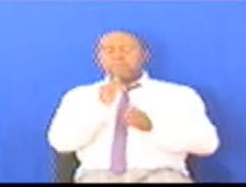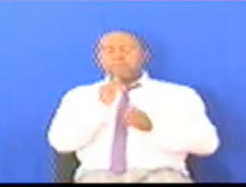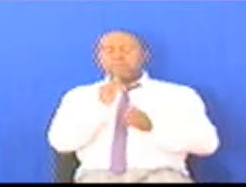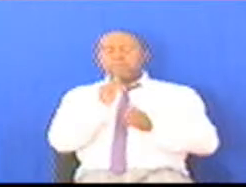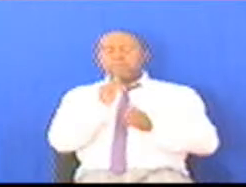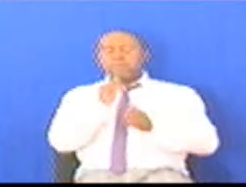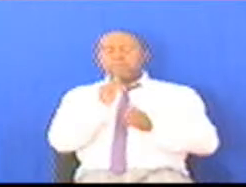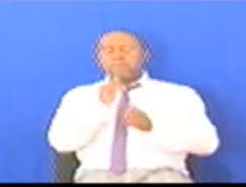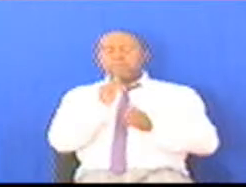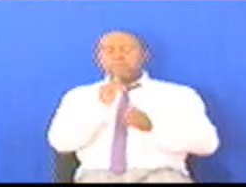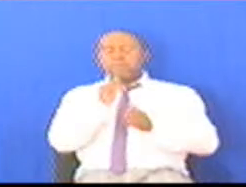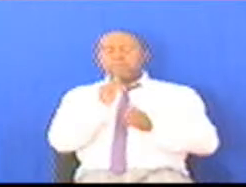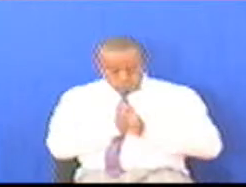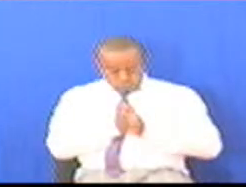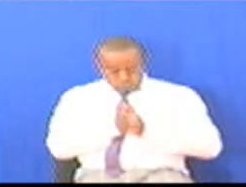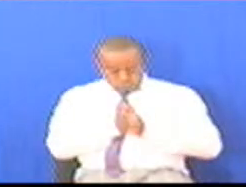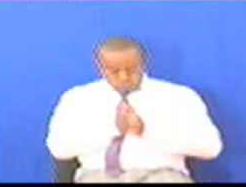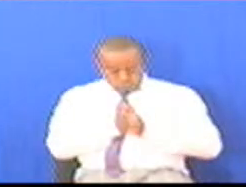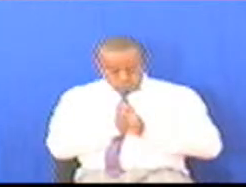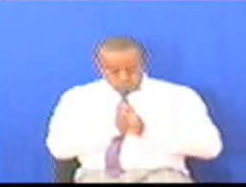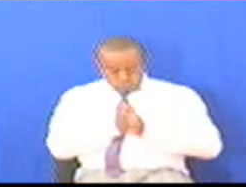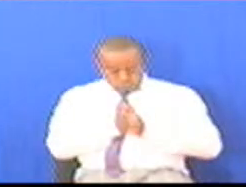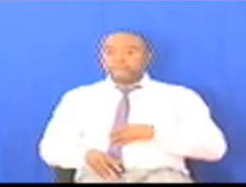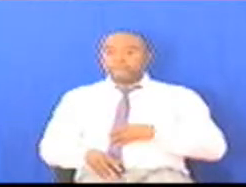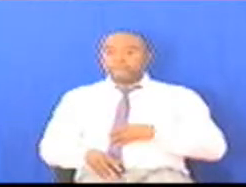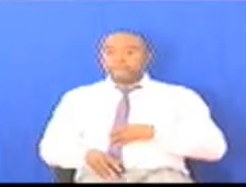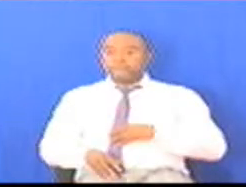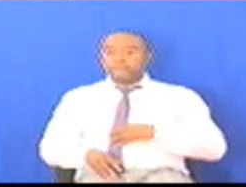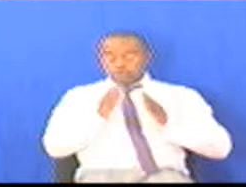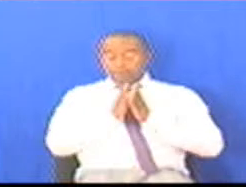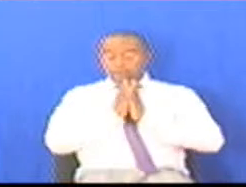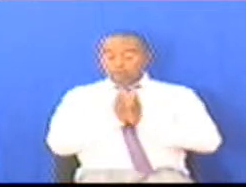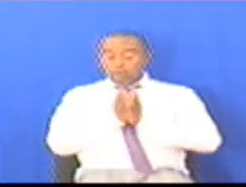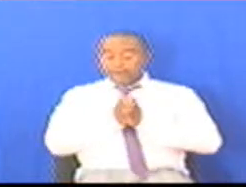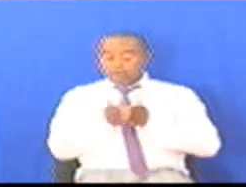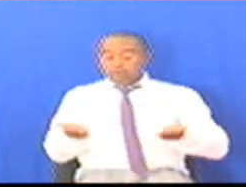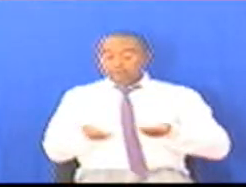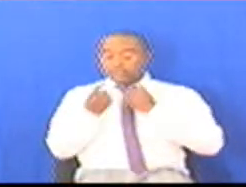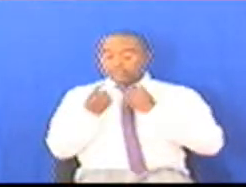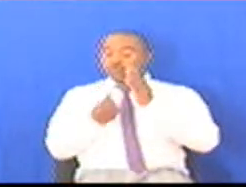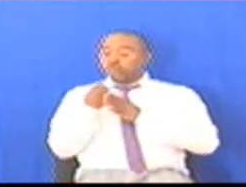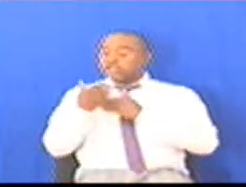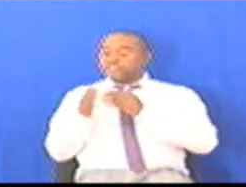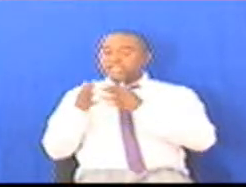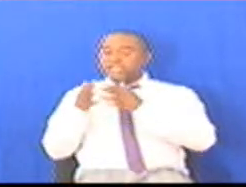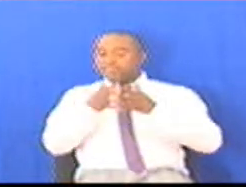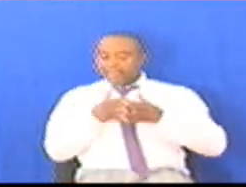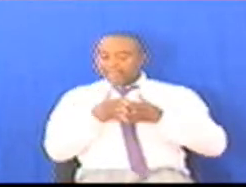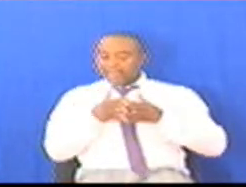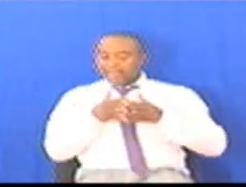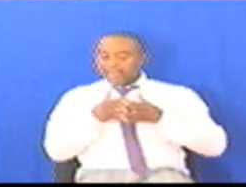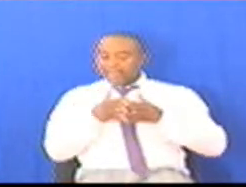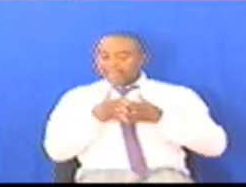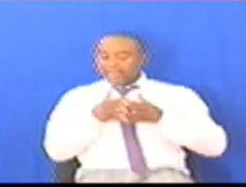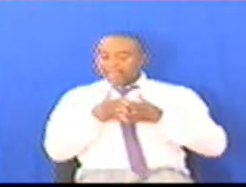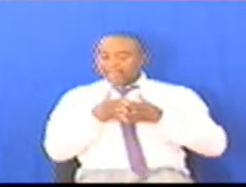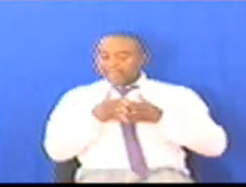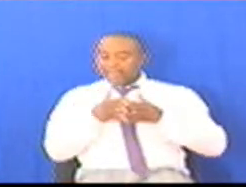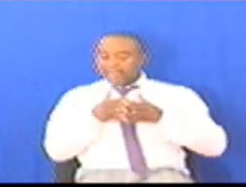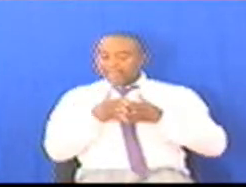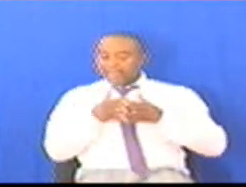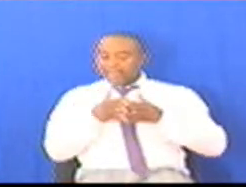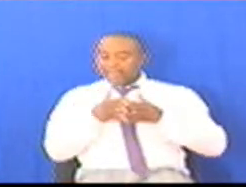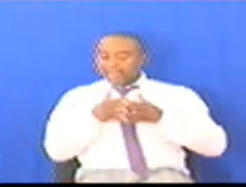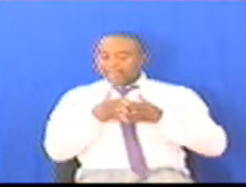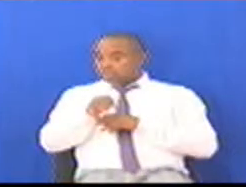Na Mambo Yugeidi Mwishmua Wadawa Maendelewa Kutoka Mataifa Yote Marekani Wingereza Na Wengine Ote